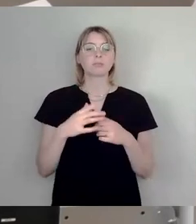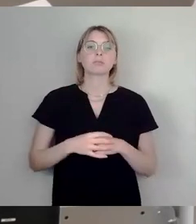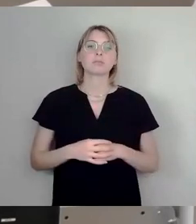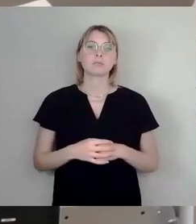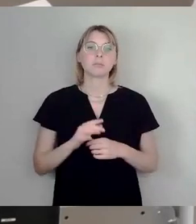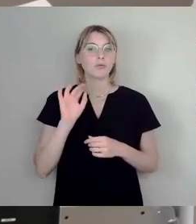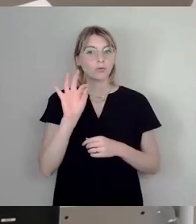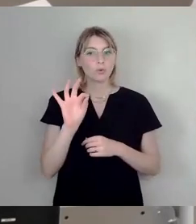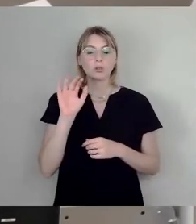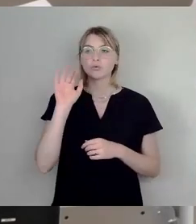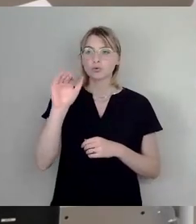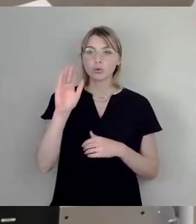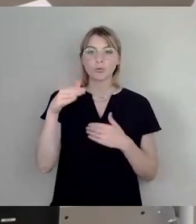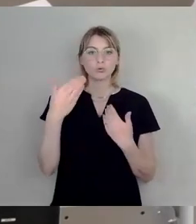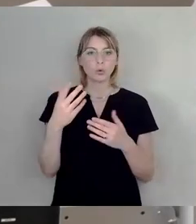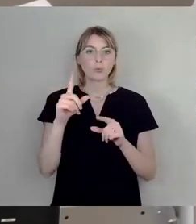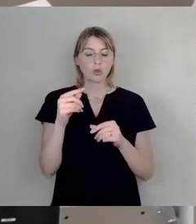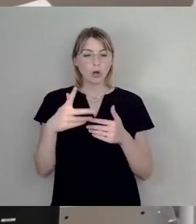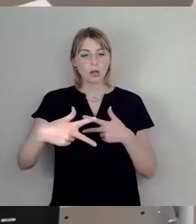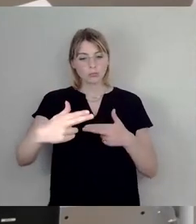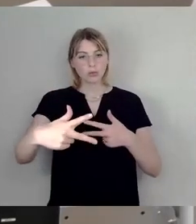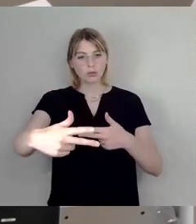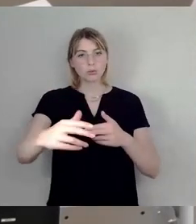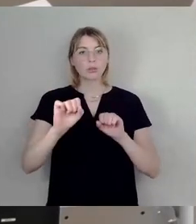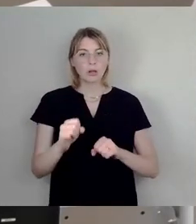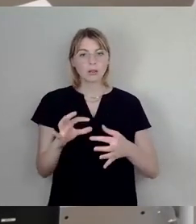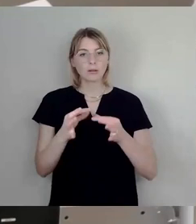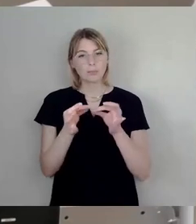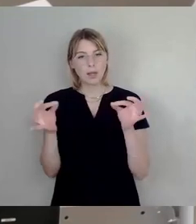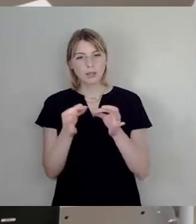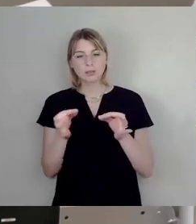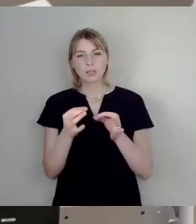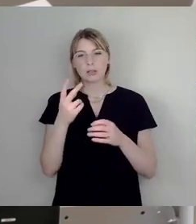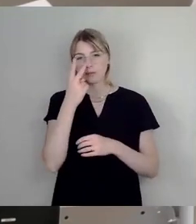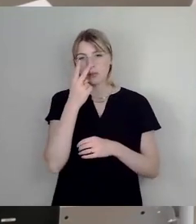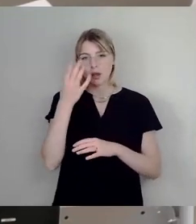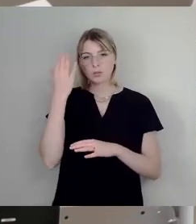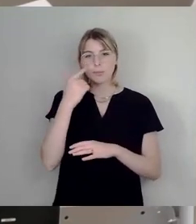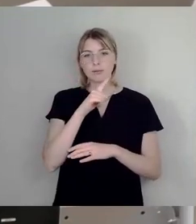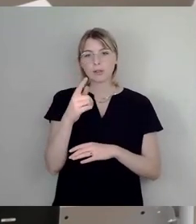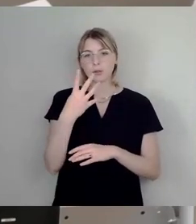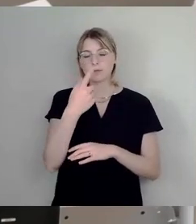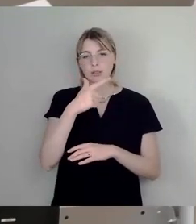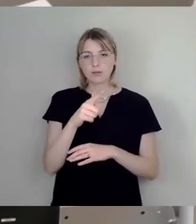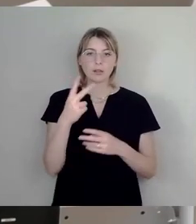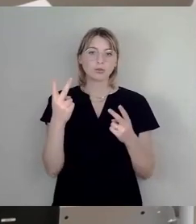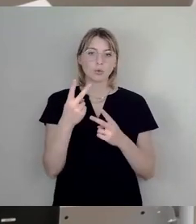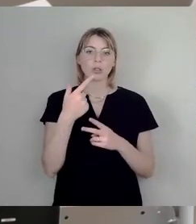größeren Abständen dann abmessen, wie weit wir vom Stand 2024 oder 2023 dann